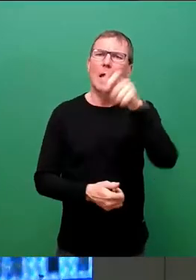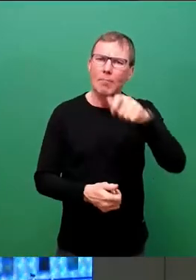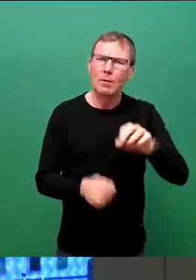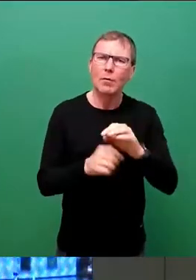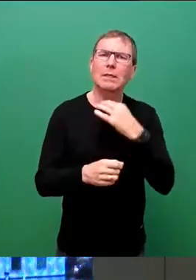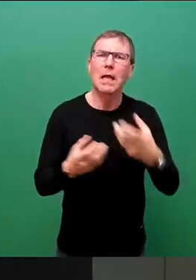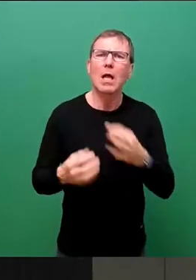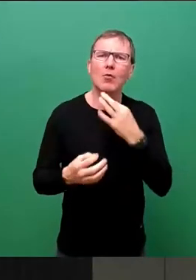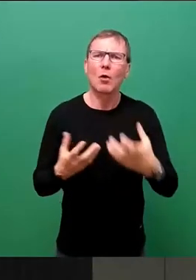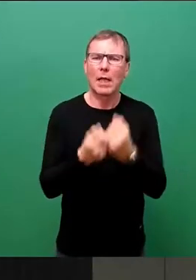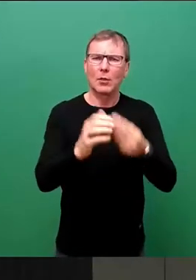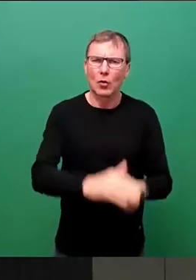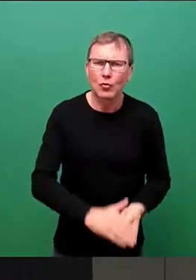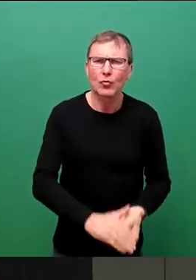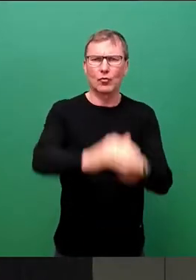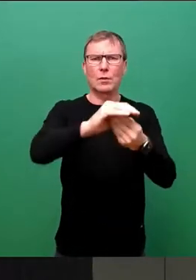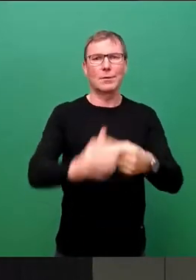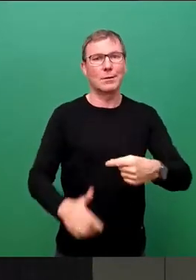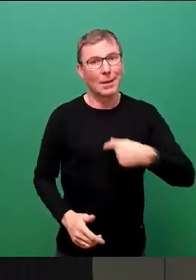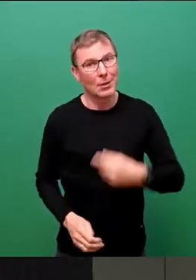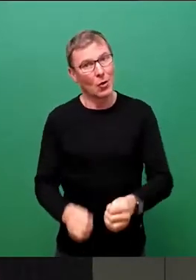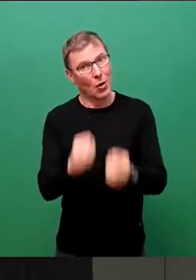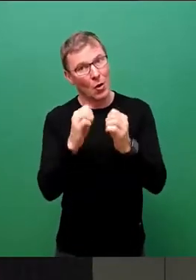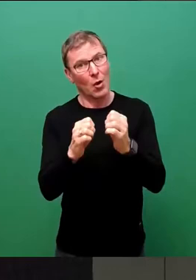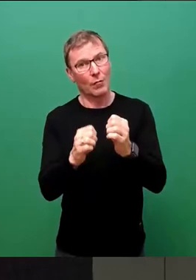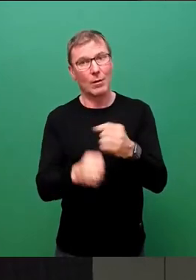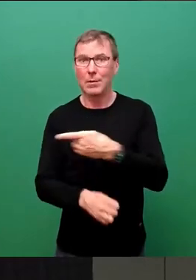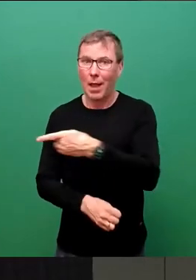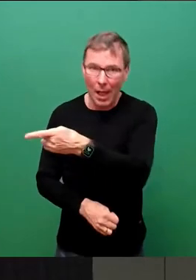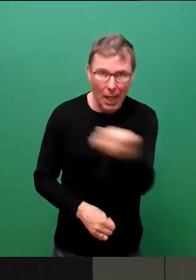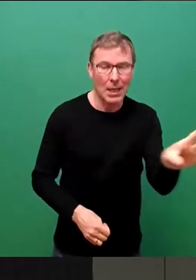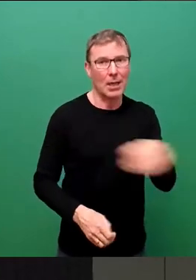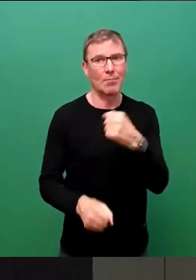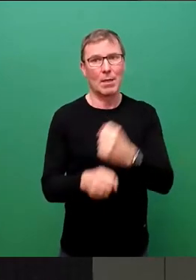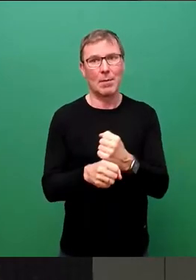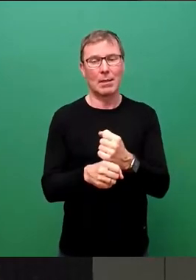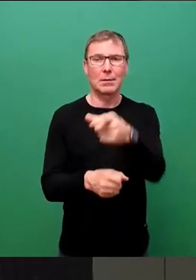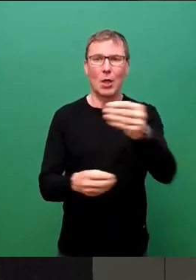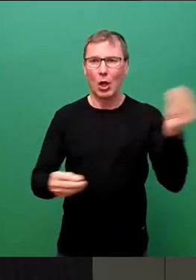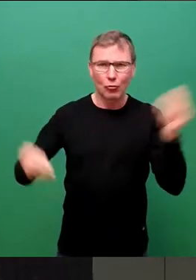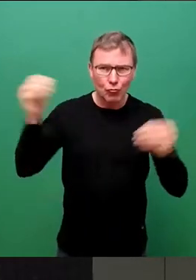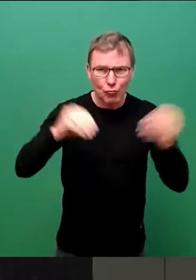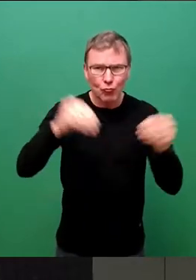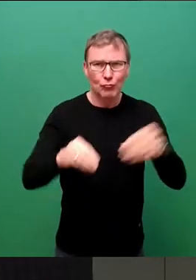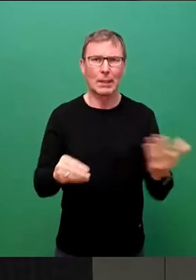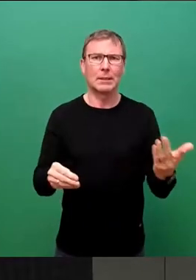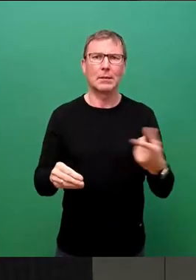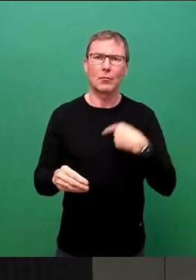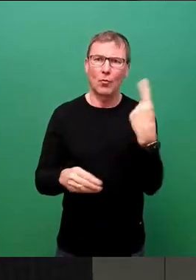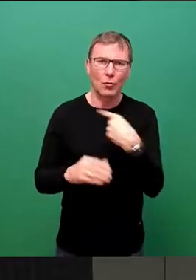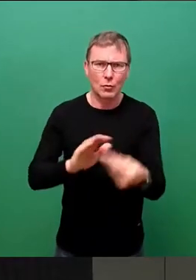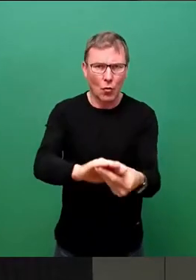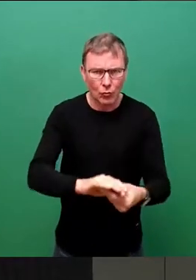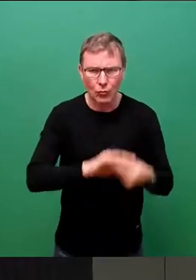zu unterstützen. Und ich hoffe, dass ihr alle dabei seid, dass ihr spendet, dass ihr uns unterstützt und dass ihr euren